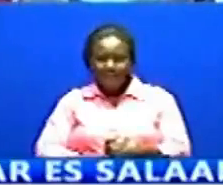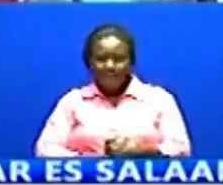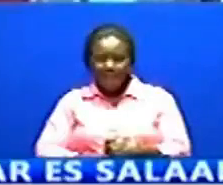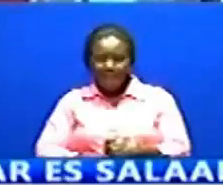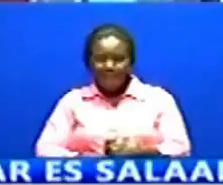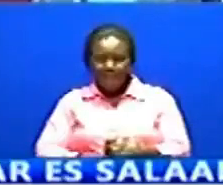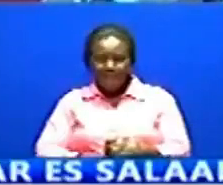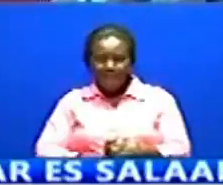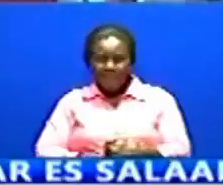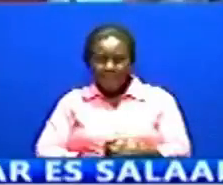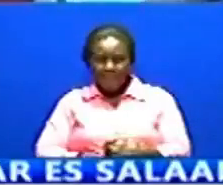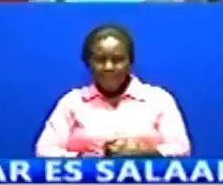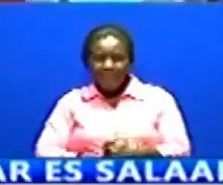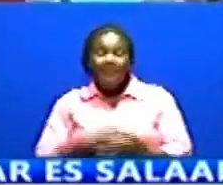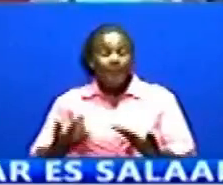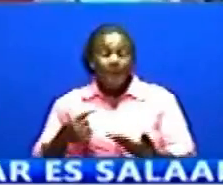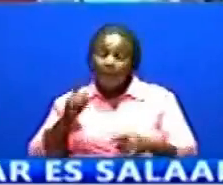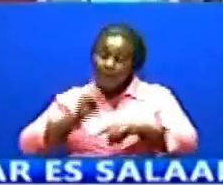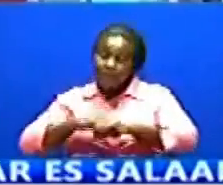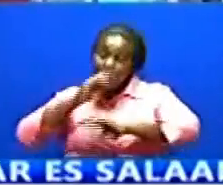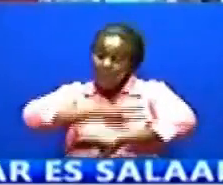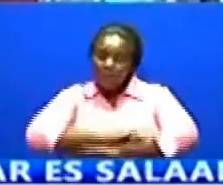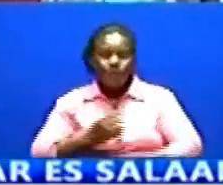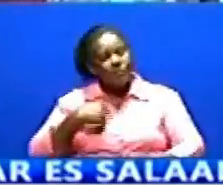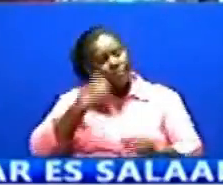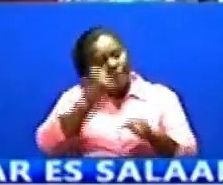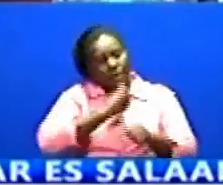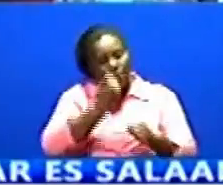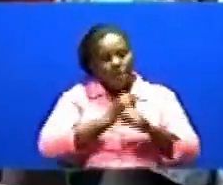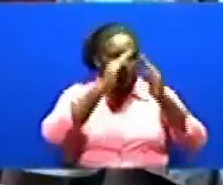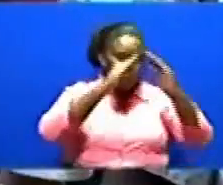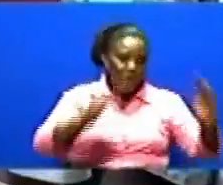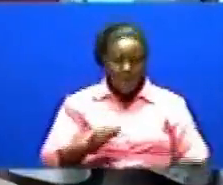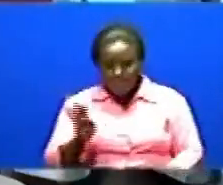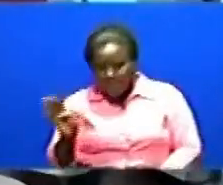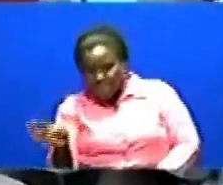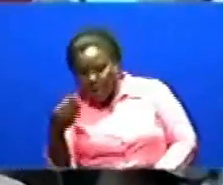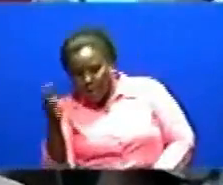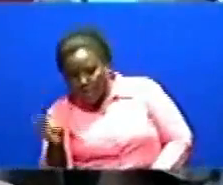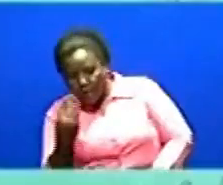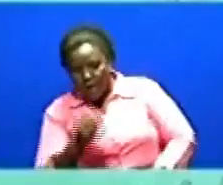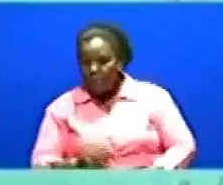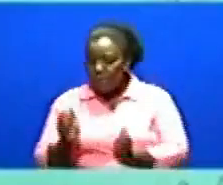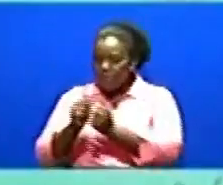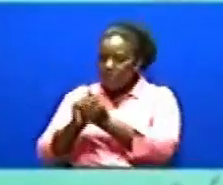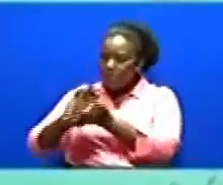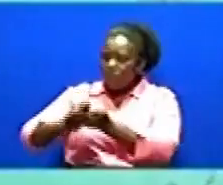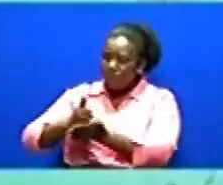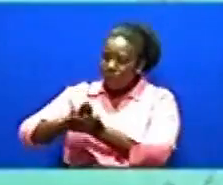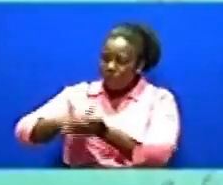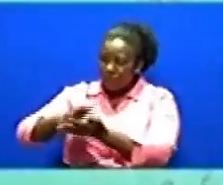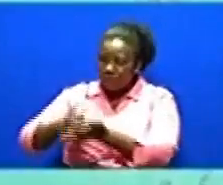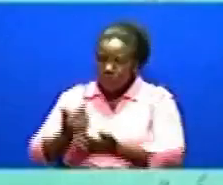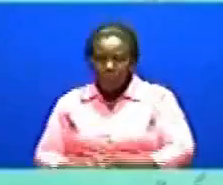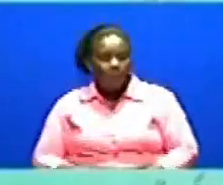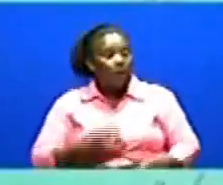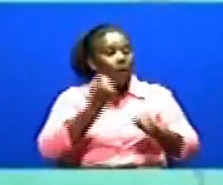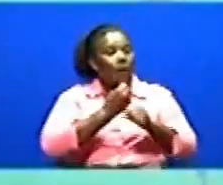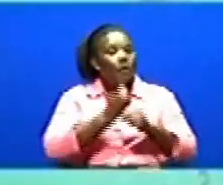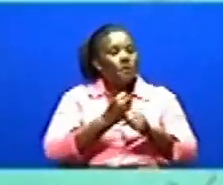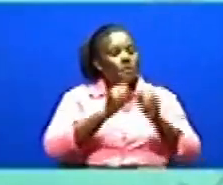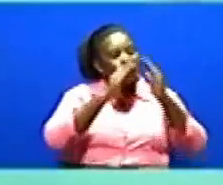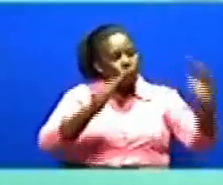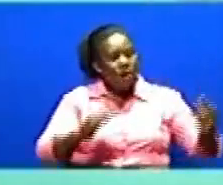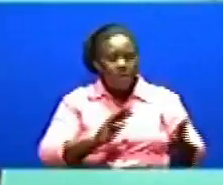Kipindihiki chalikizo nafuna kazi za nimbani Kufagia Kufana kazi za